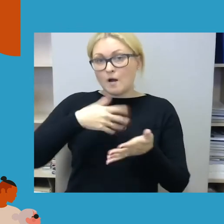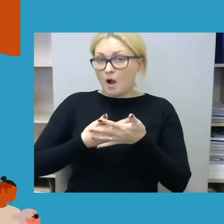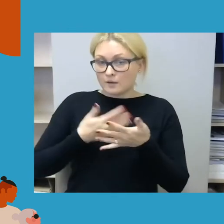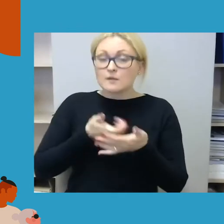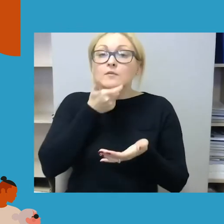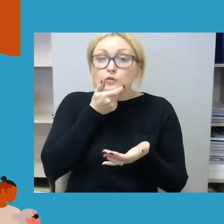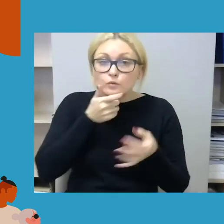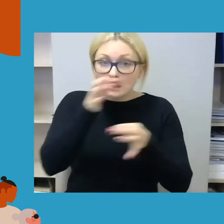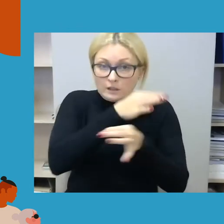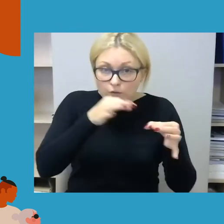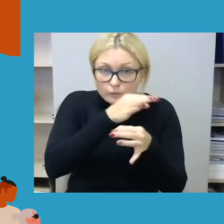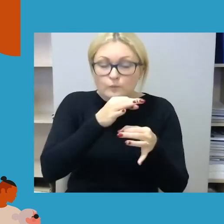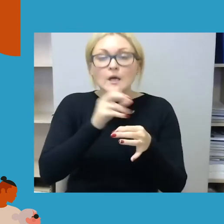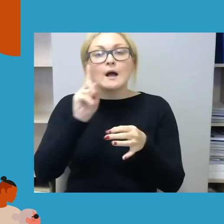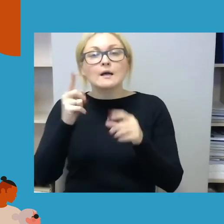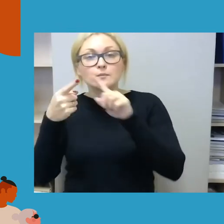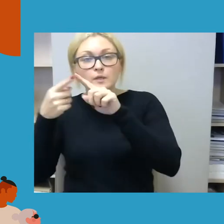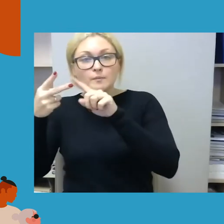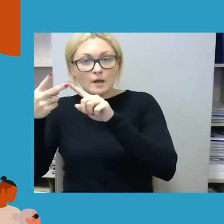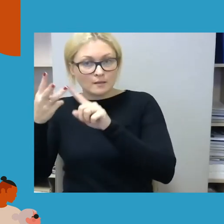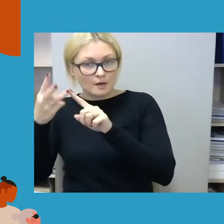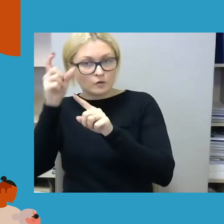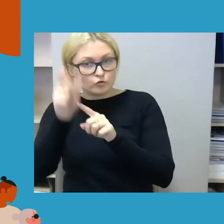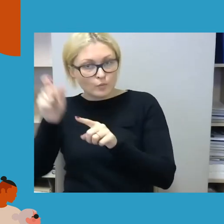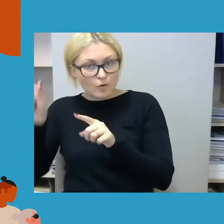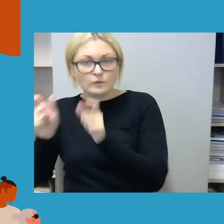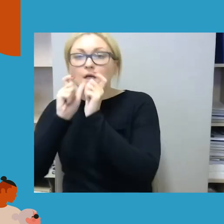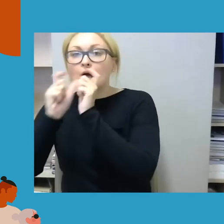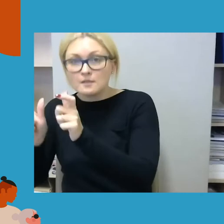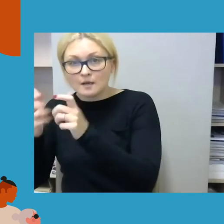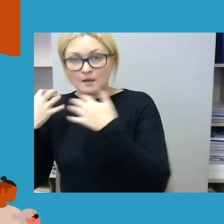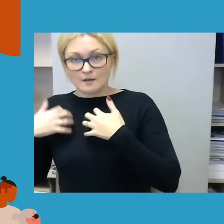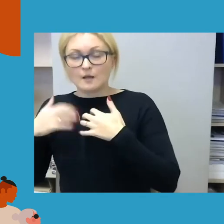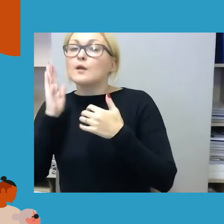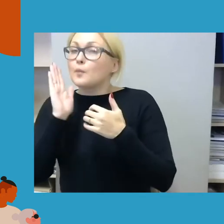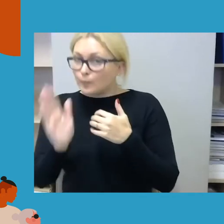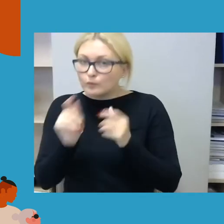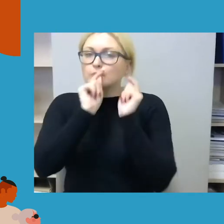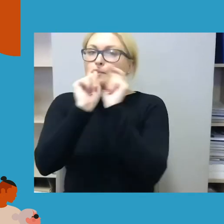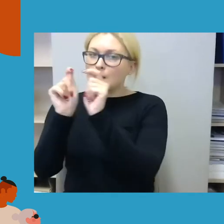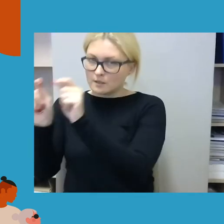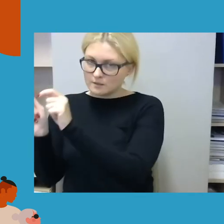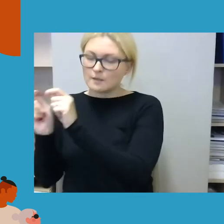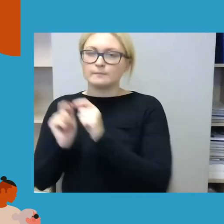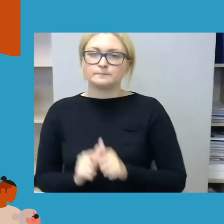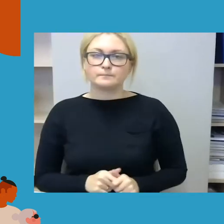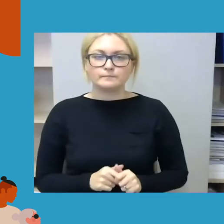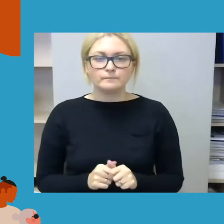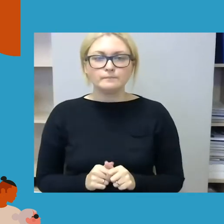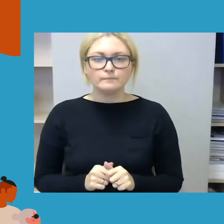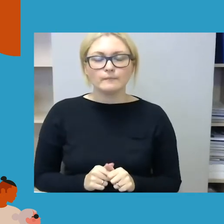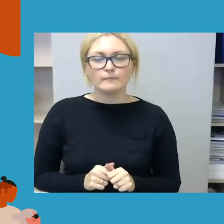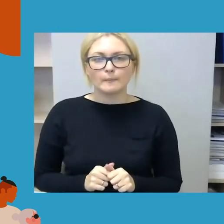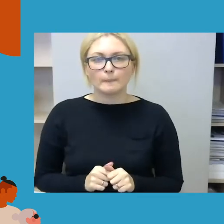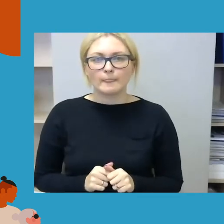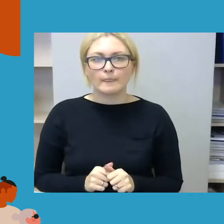pirmieji trys atsakiusieji galės gauti tam tikrus prizus. Na ir dar